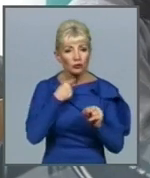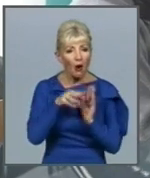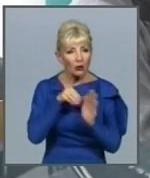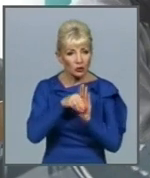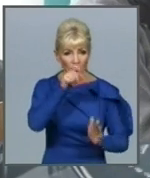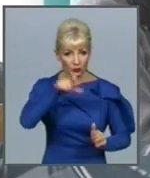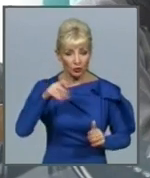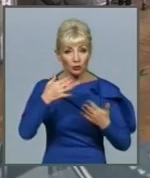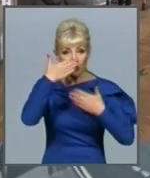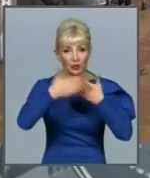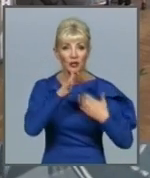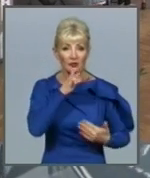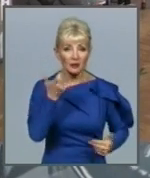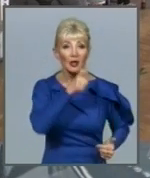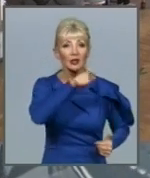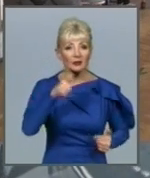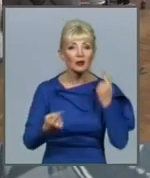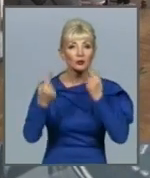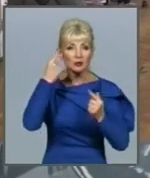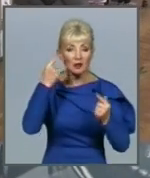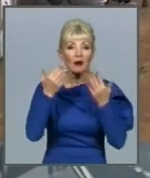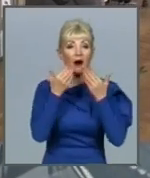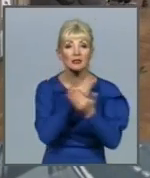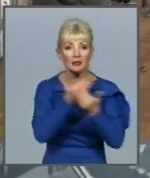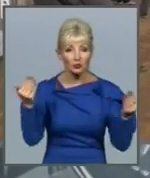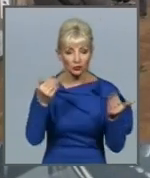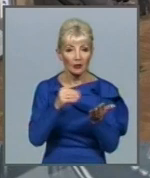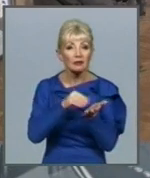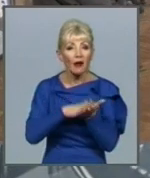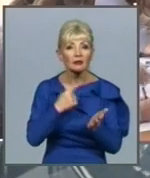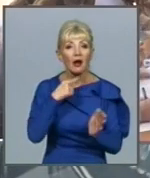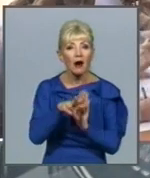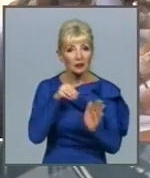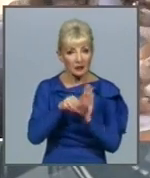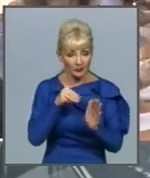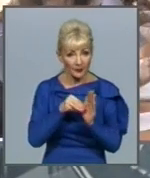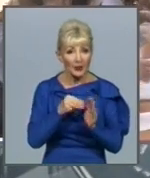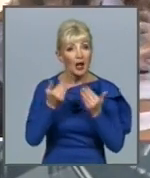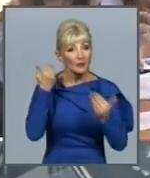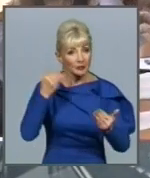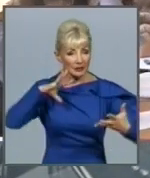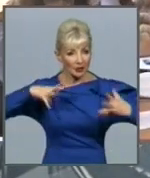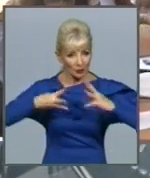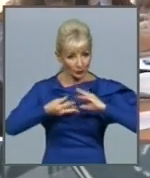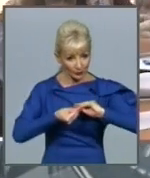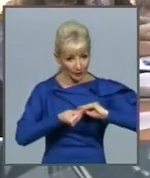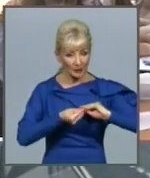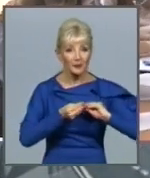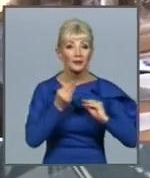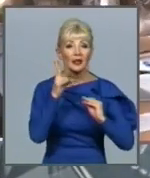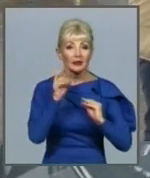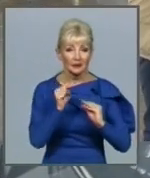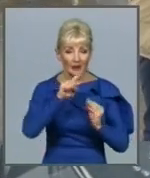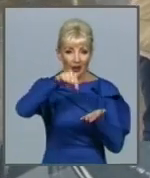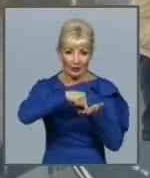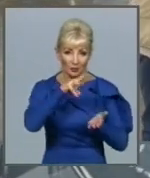час харків'яни дізнаються остаточні дані голосування. Попередньо, за результатами екзит-полів, чинний міський голова Харкова Геннадій